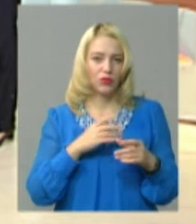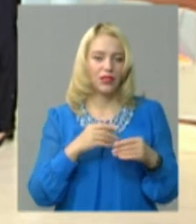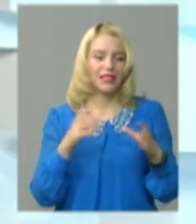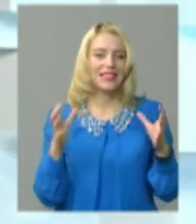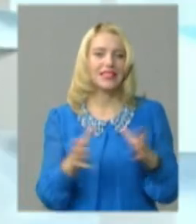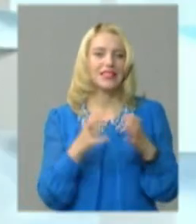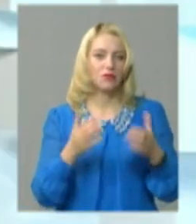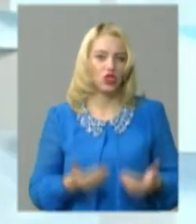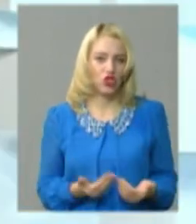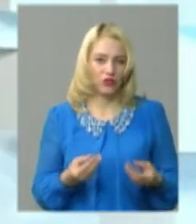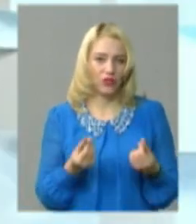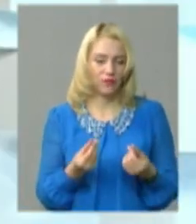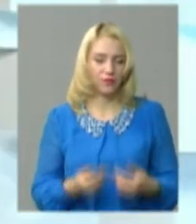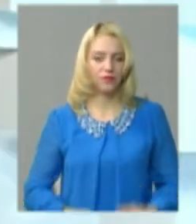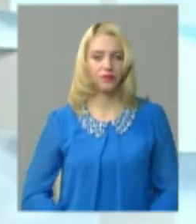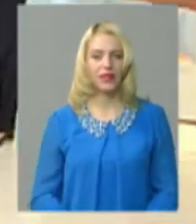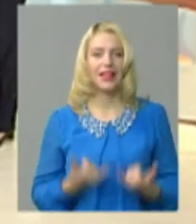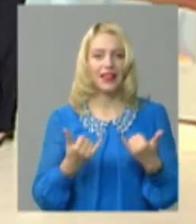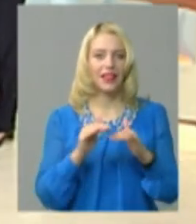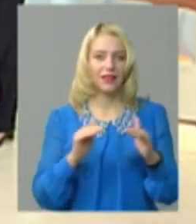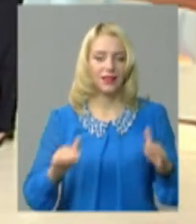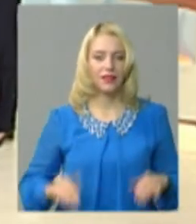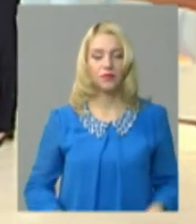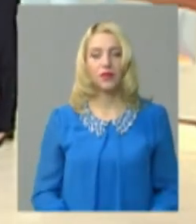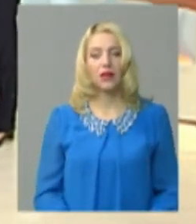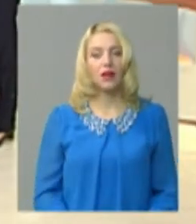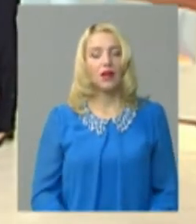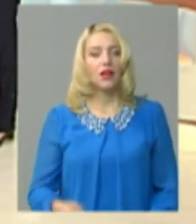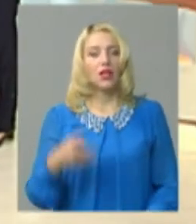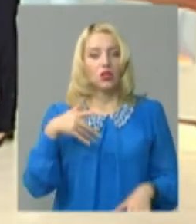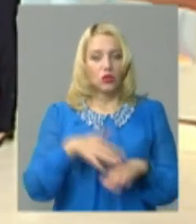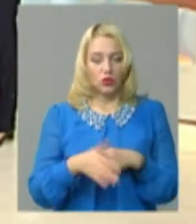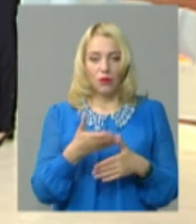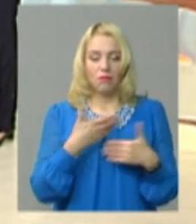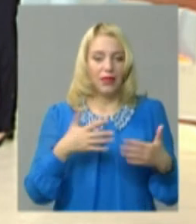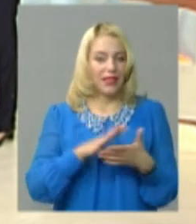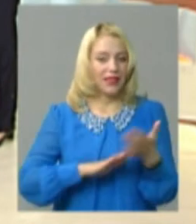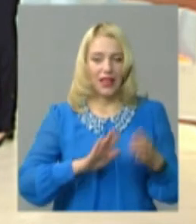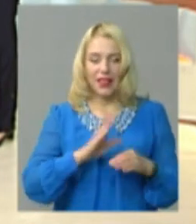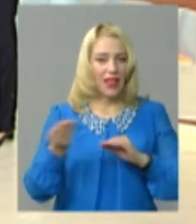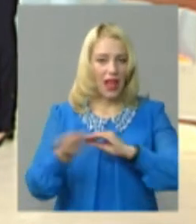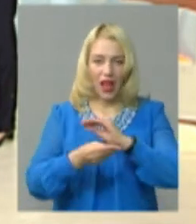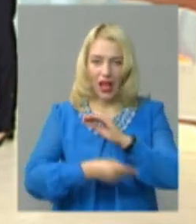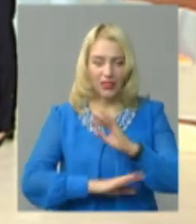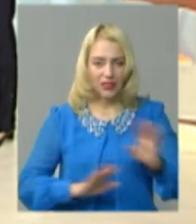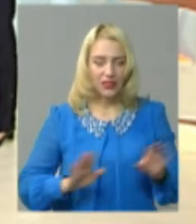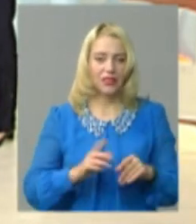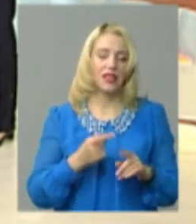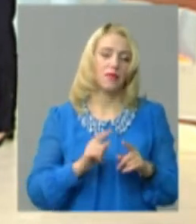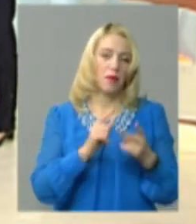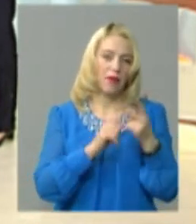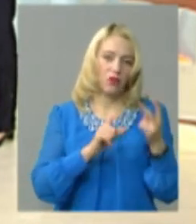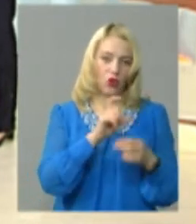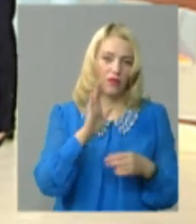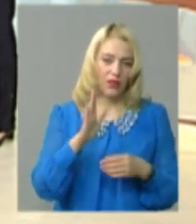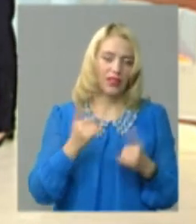таке збереження для них. Зрозуміло. Пане Олександре, ми далі теж не вдаємося до агітації. По хвилині півтори у вас